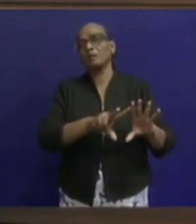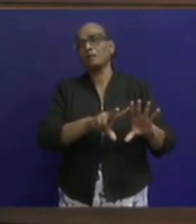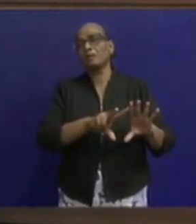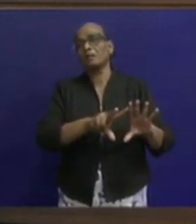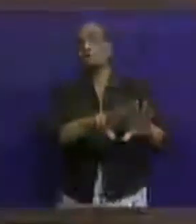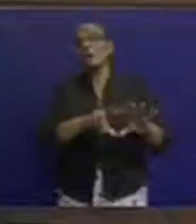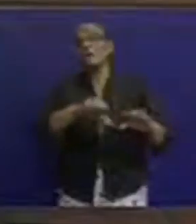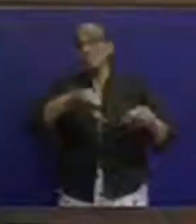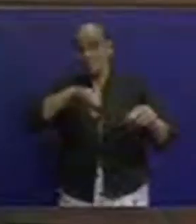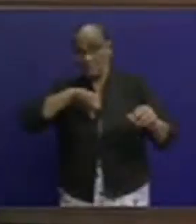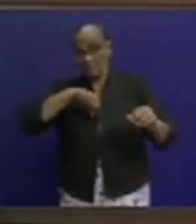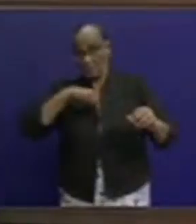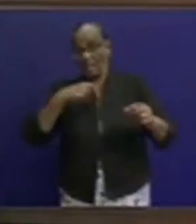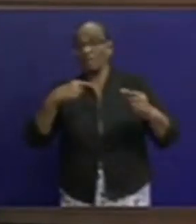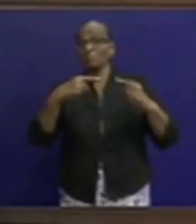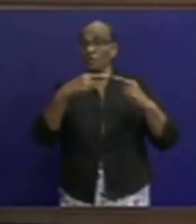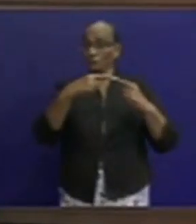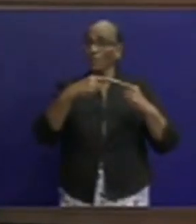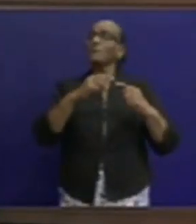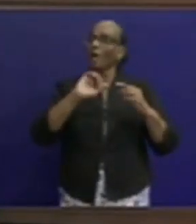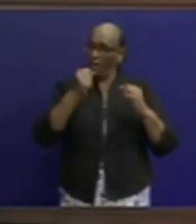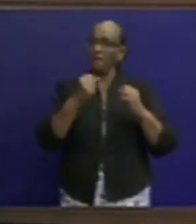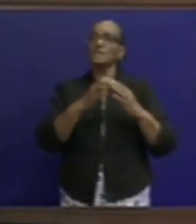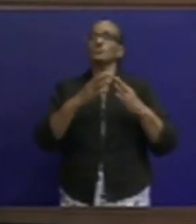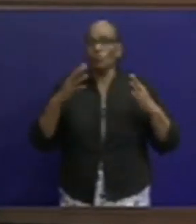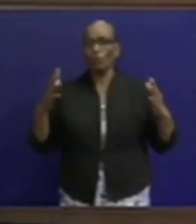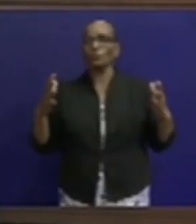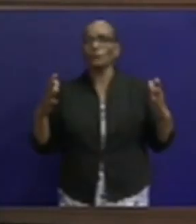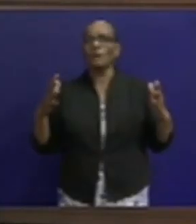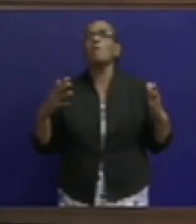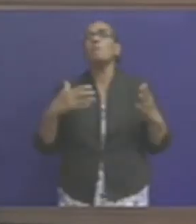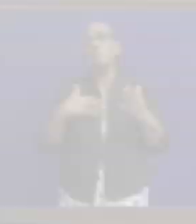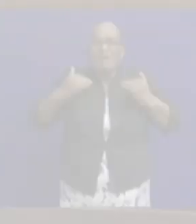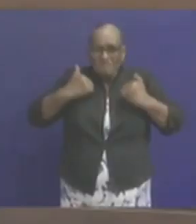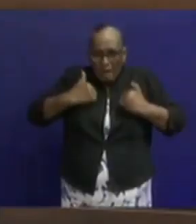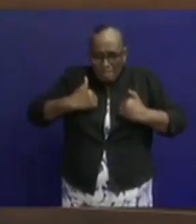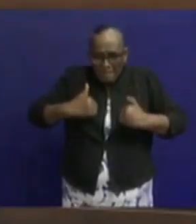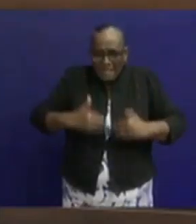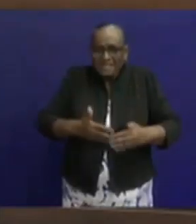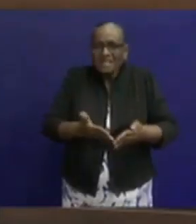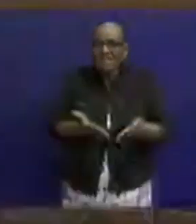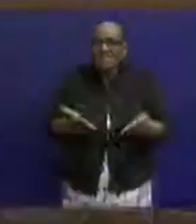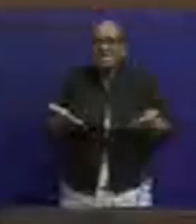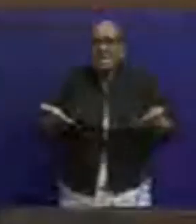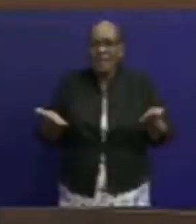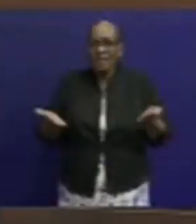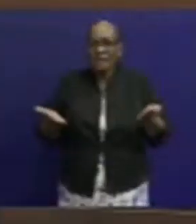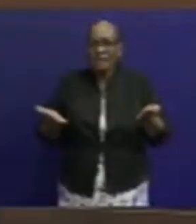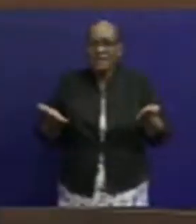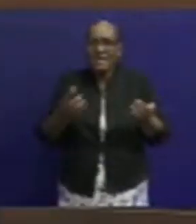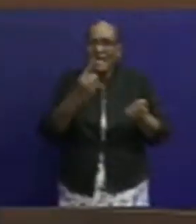zelf besmet zijn, die is natuurlijk groot. En wij willen dat toch wel voorkomen. En als we